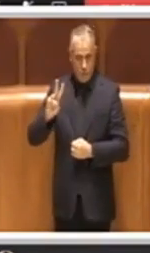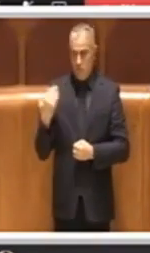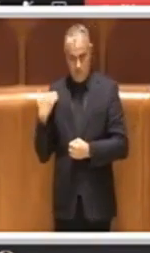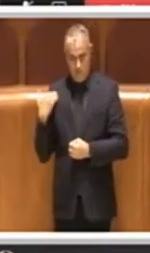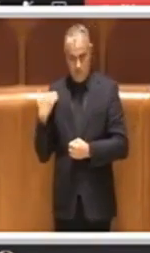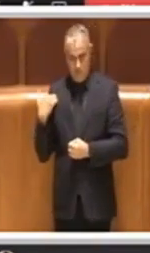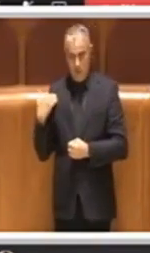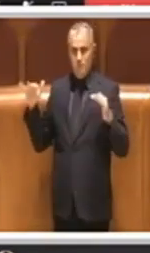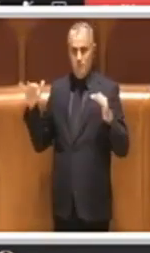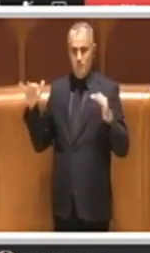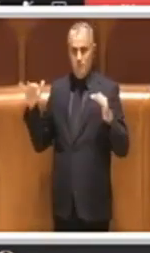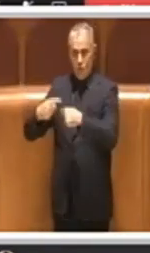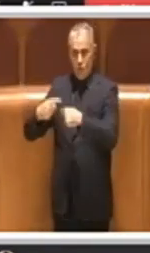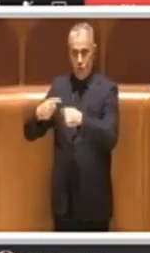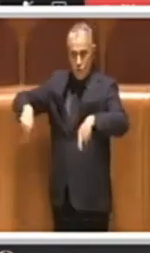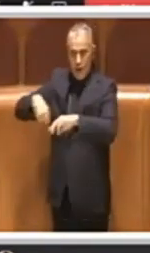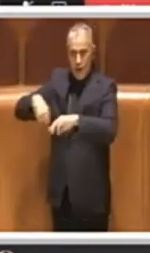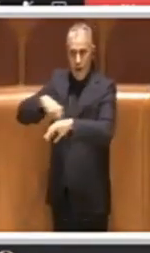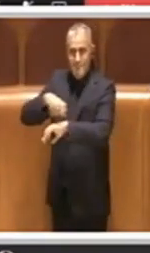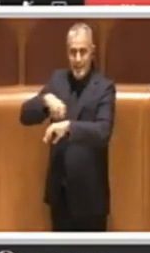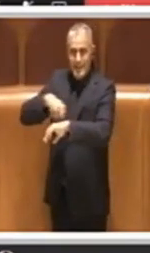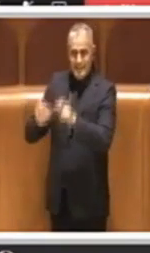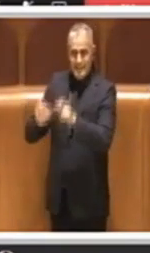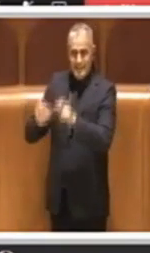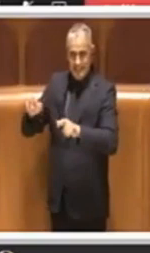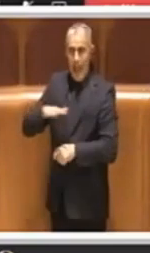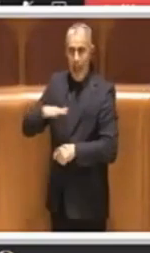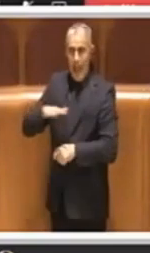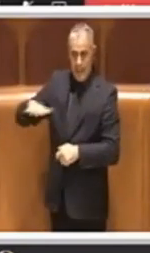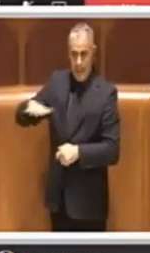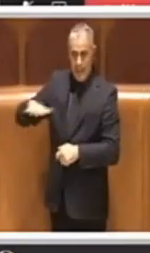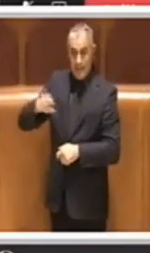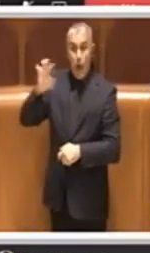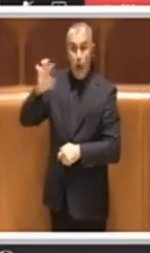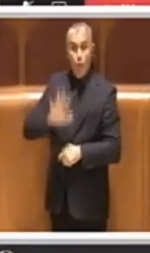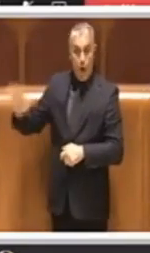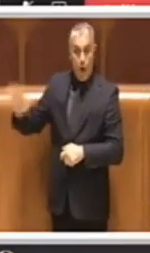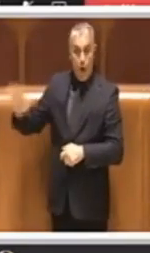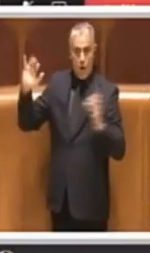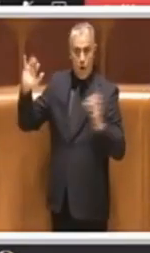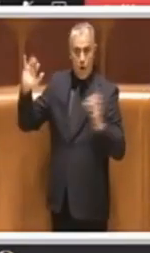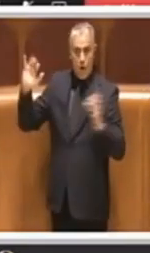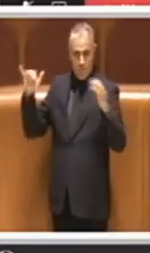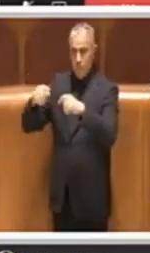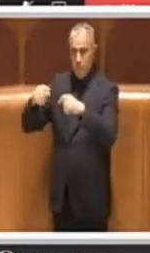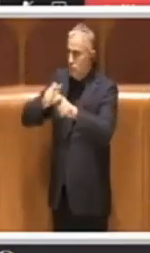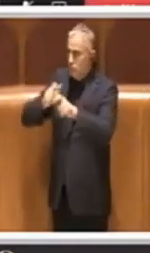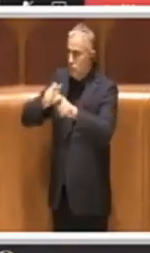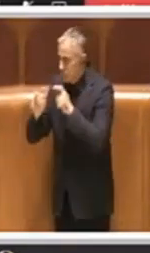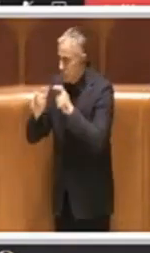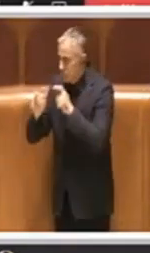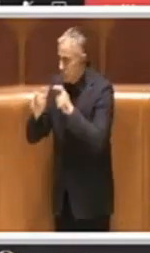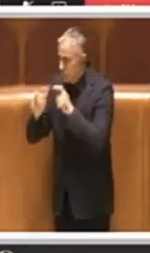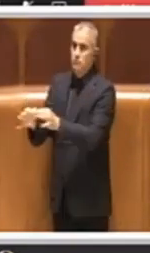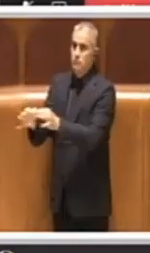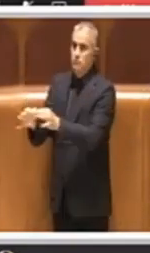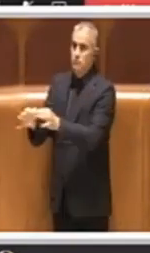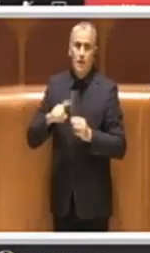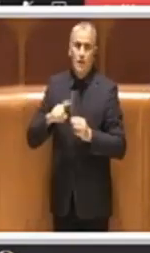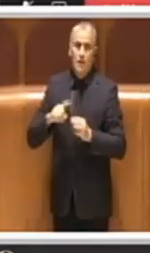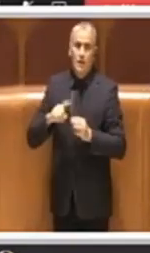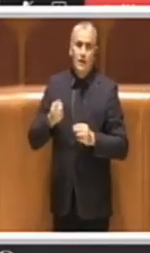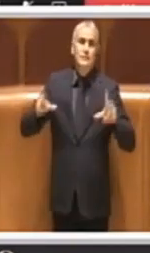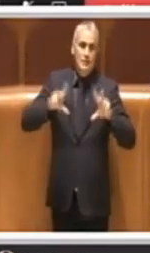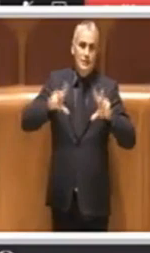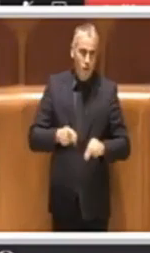riunione dei ministri dell'ambiente della Comunità Europea e sono state riconfermate gli orientamenti in merito alla